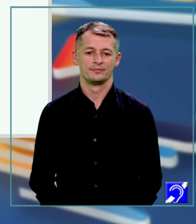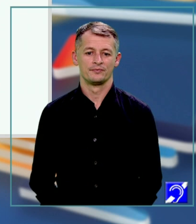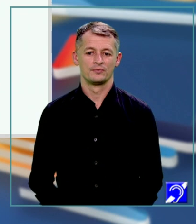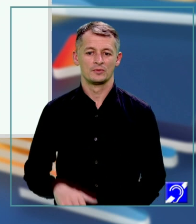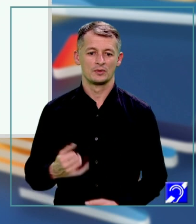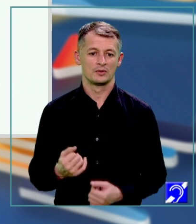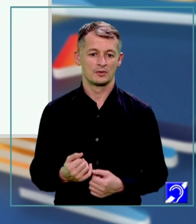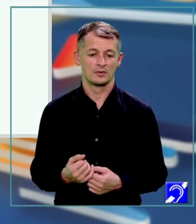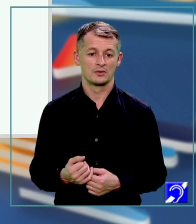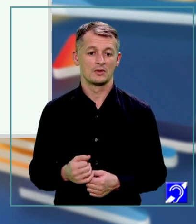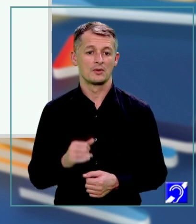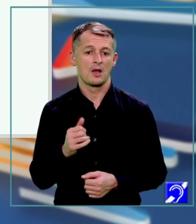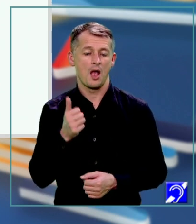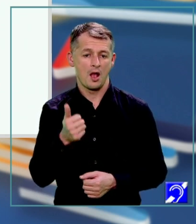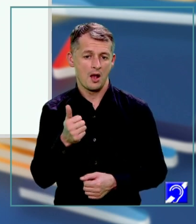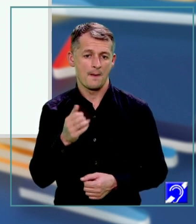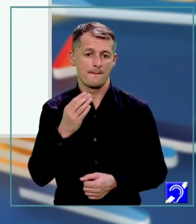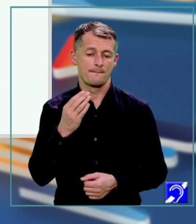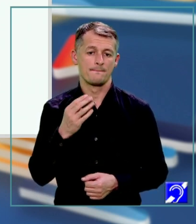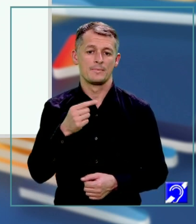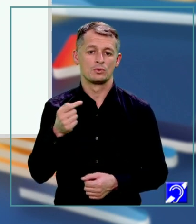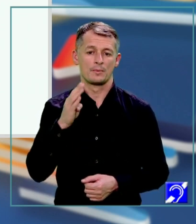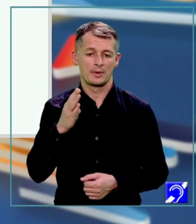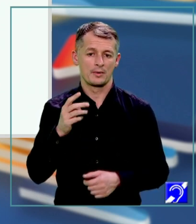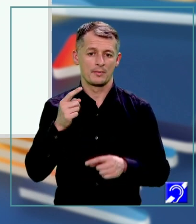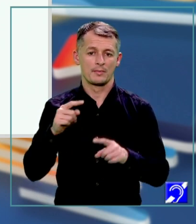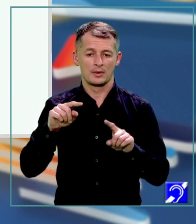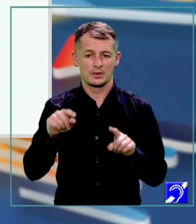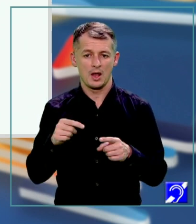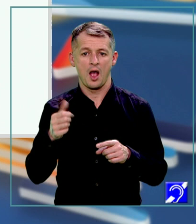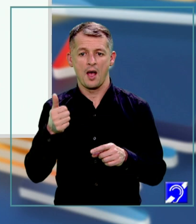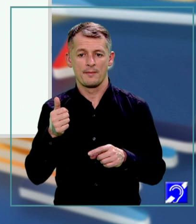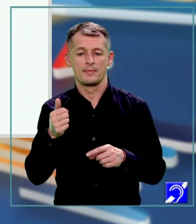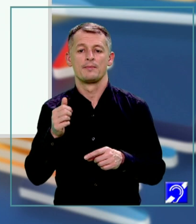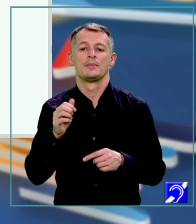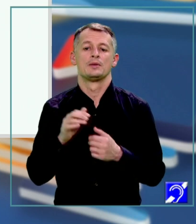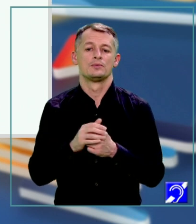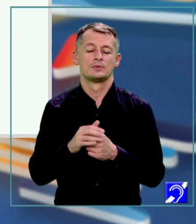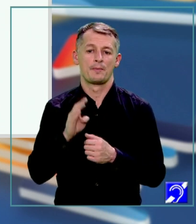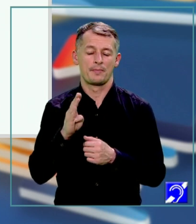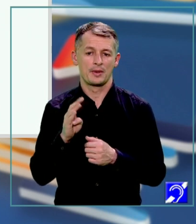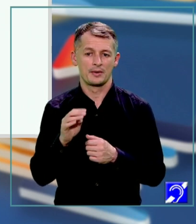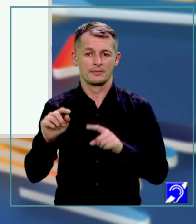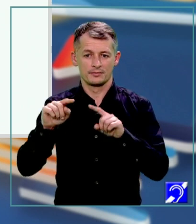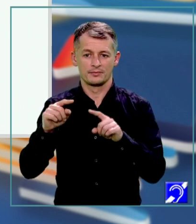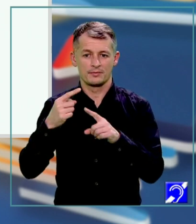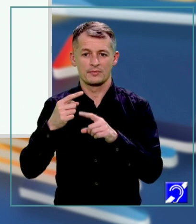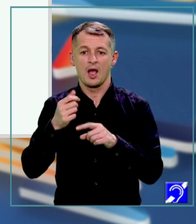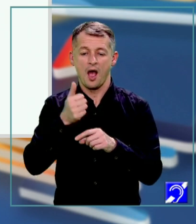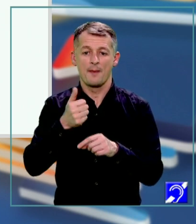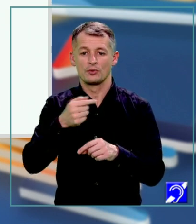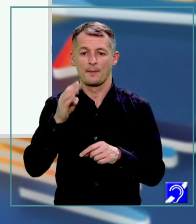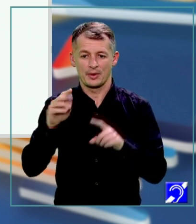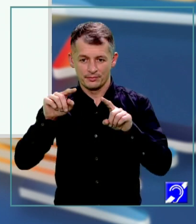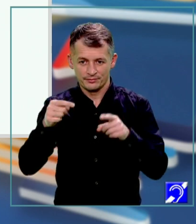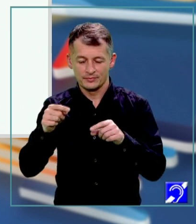Plus A minus B pe lângă A plus B, dacă vă amintiți, era A la a doua minus B la a doua. Deci în cazul nostru, x